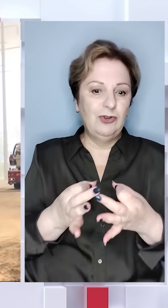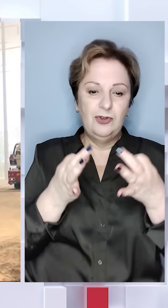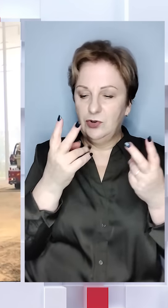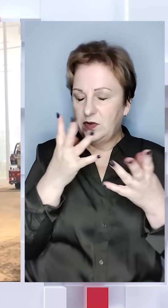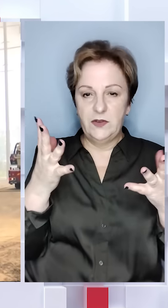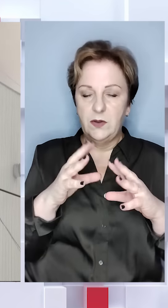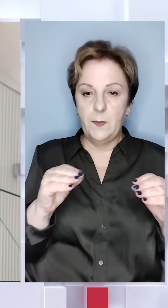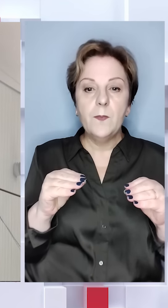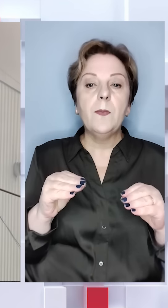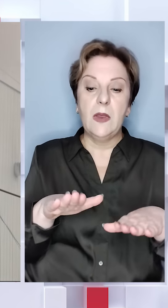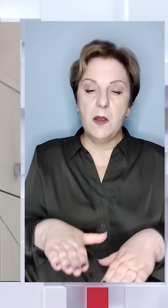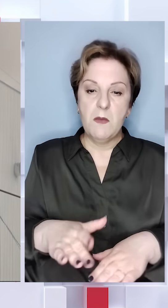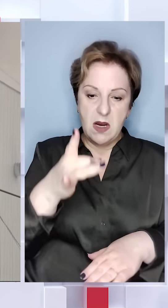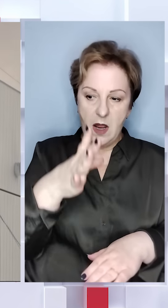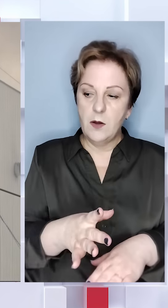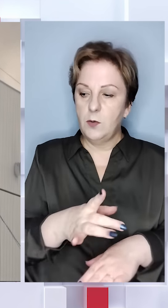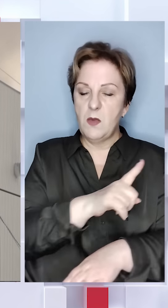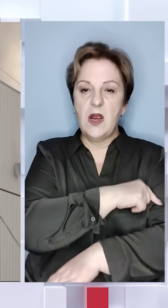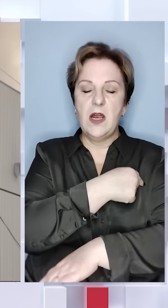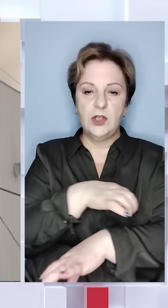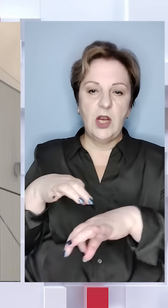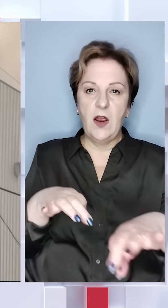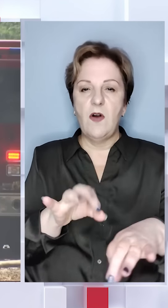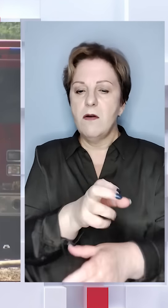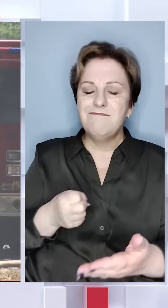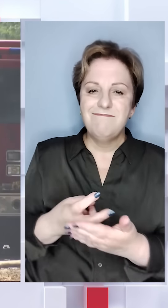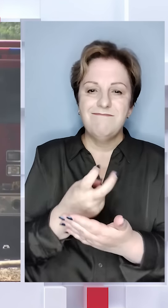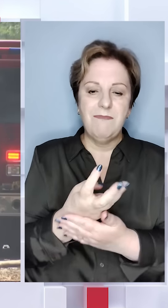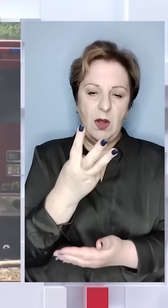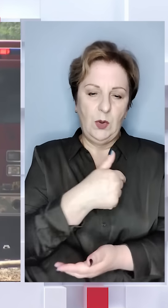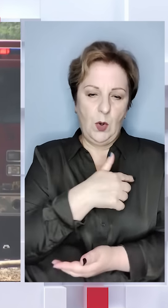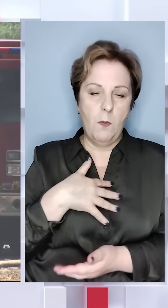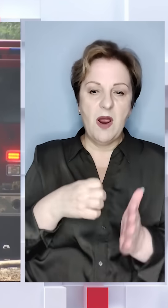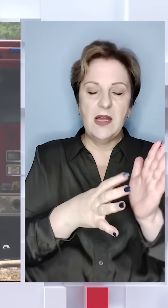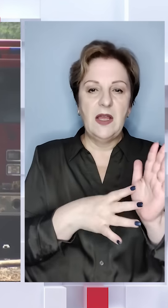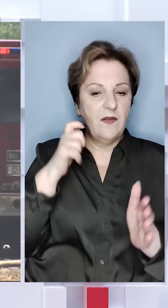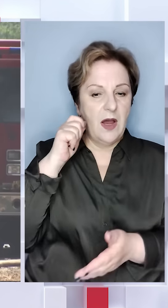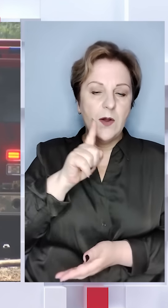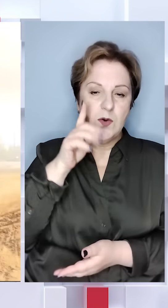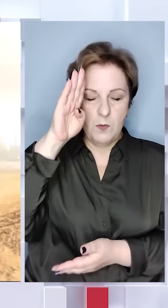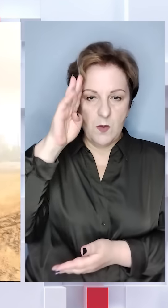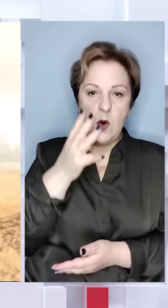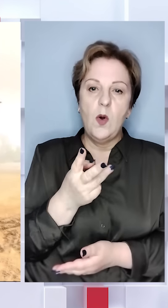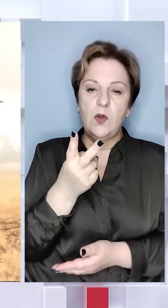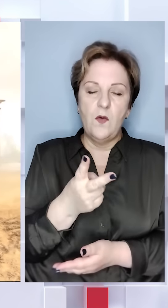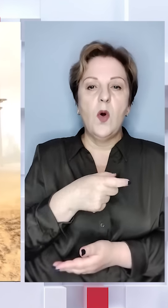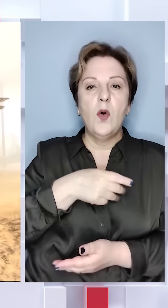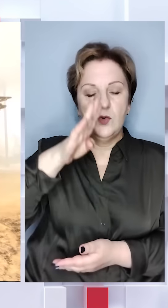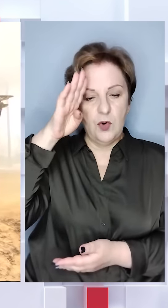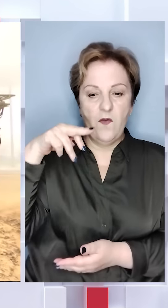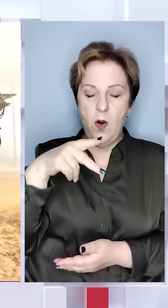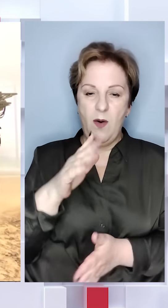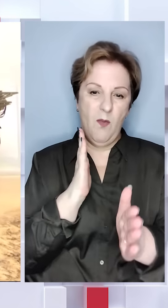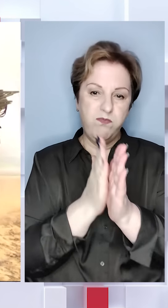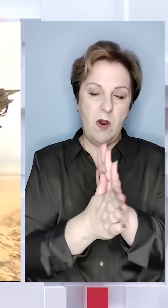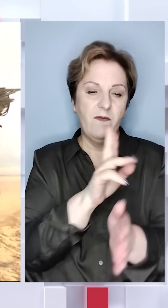нічого, ну все. З місця прильоту швидки одразу забрали трьох поранених. 19-річного янака і двох чоловіків, які проходили повз.